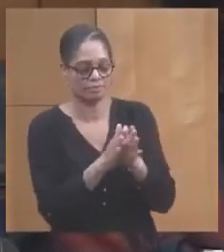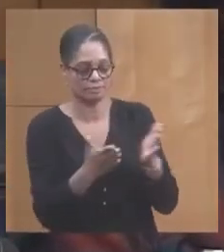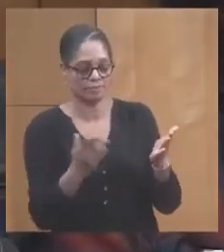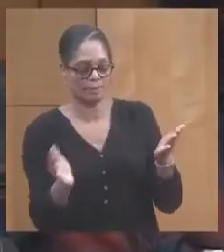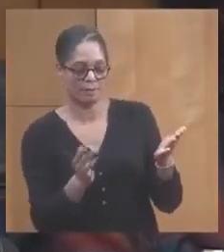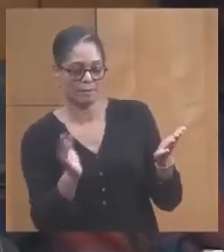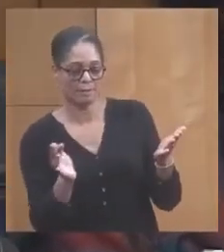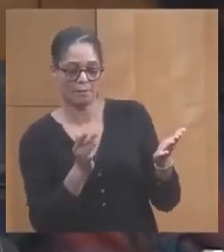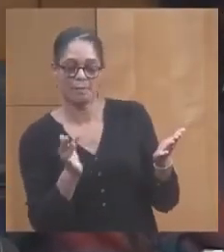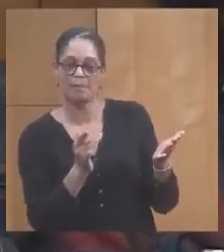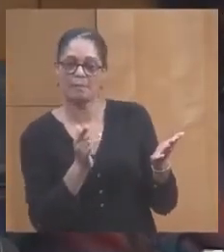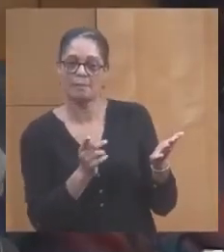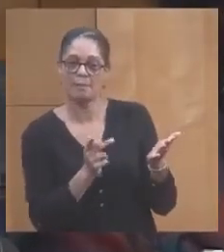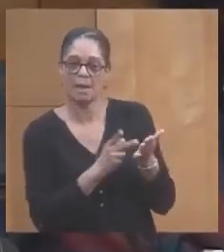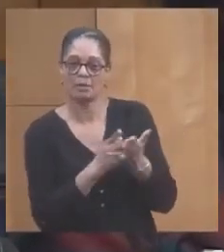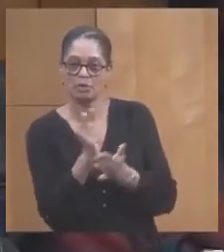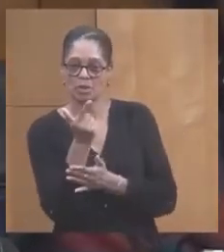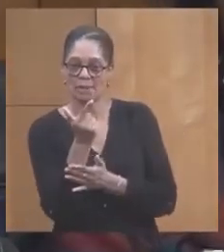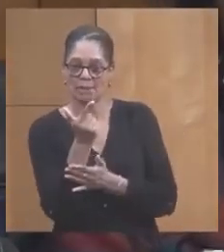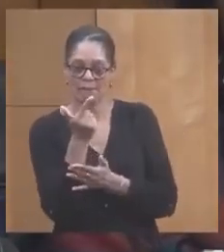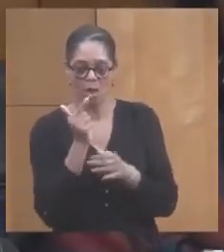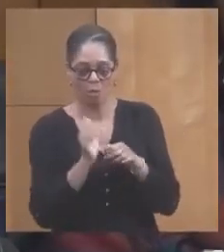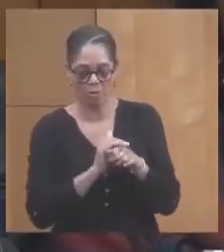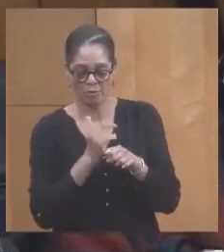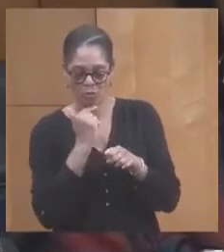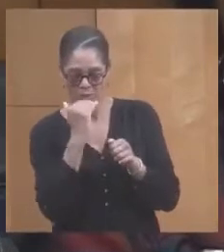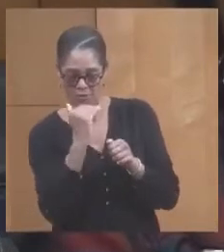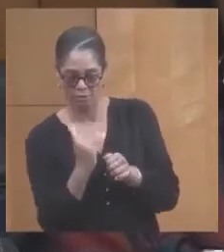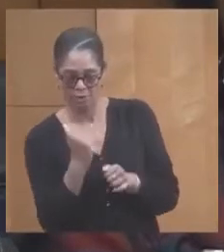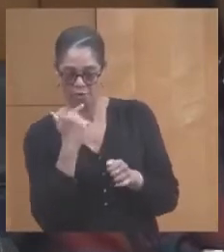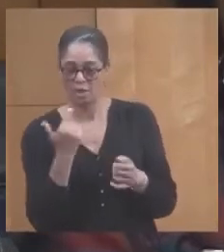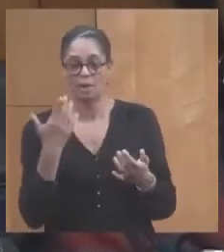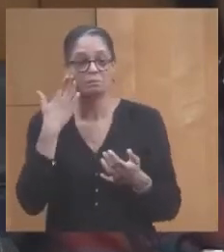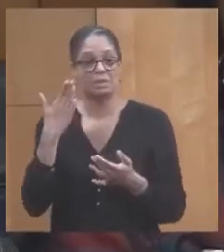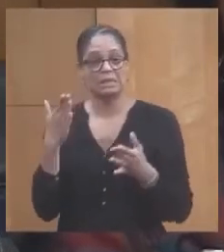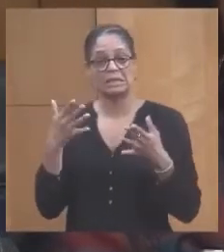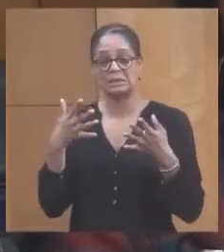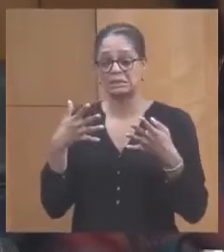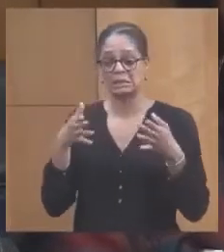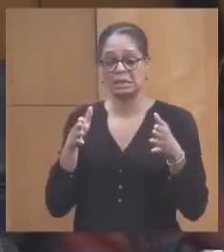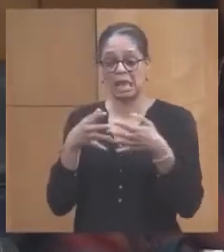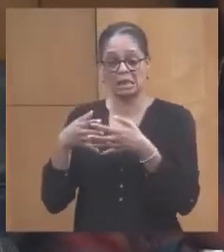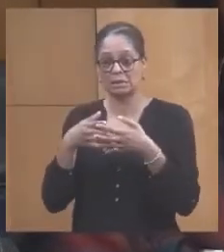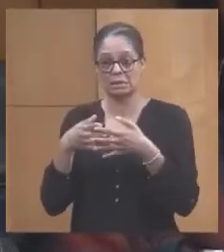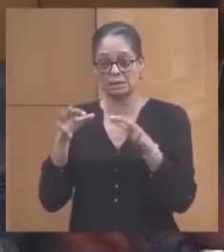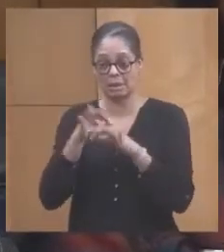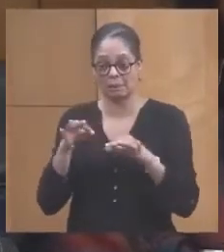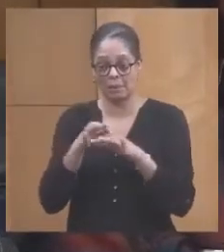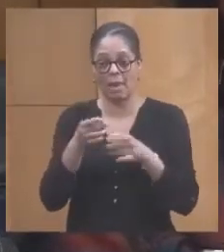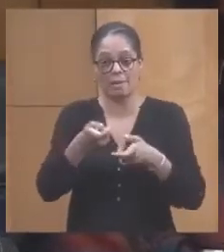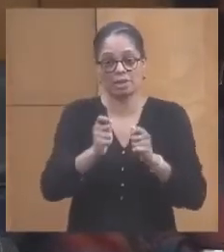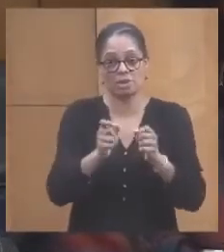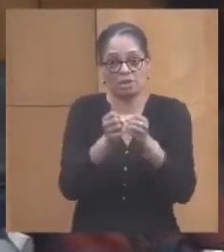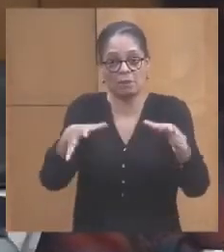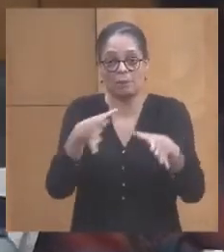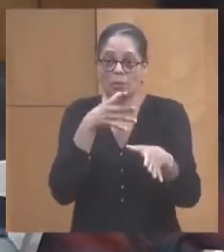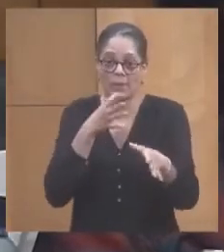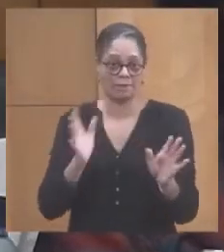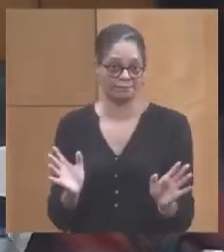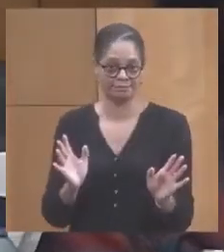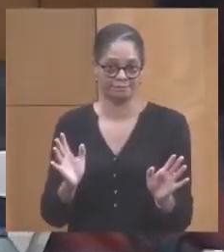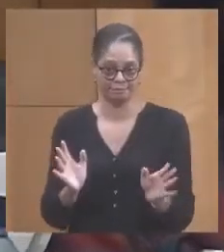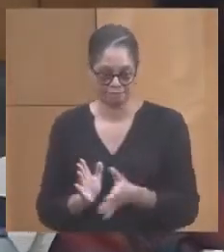motifs, sans machine à glace sur le secteur de la pêche ne peut pas se développer. Mais bravo, on part à des objectifs.